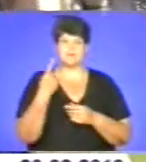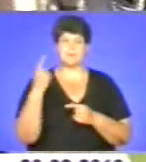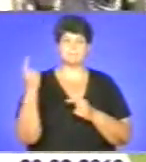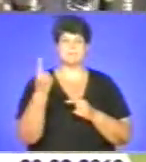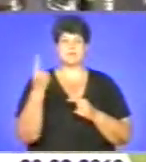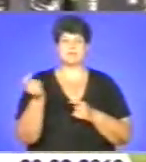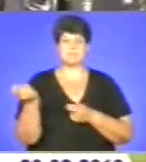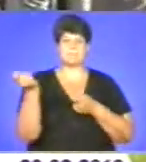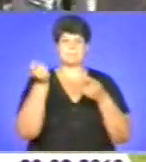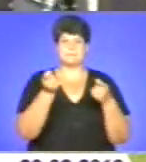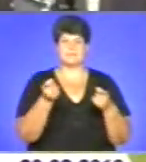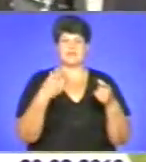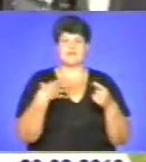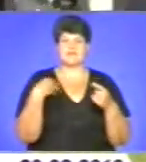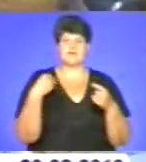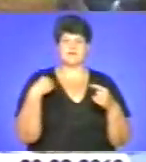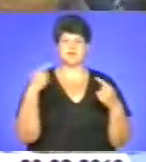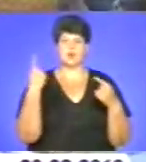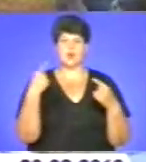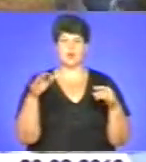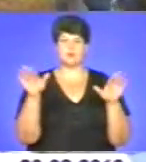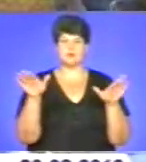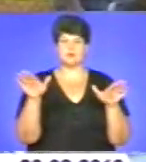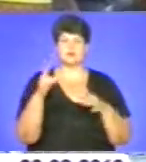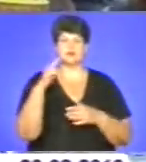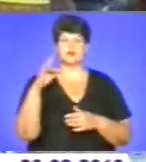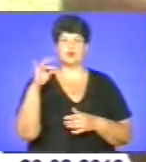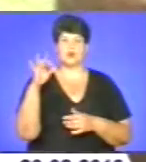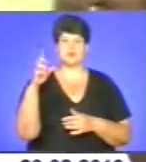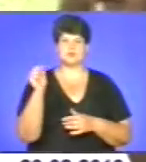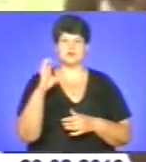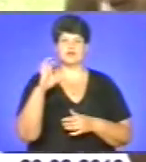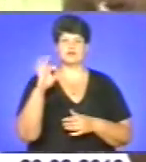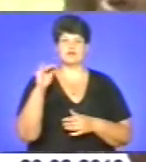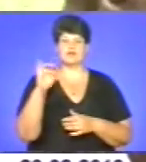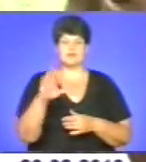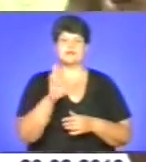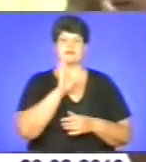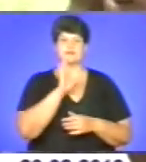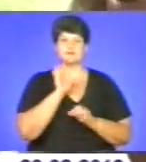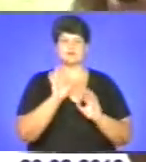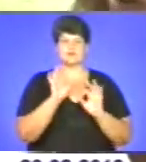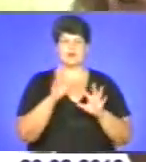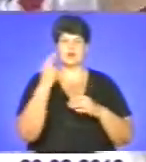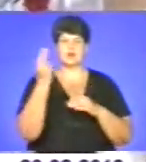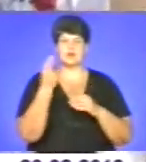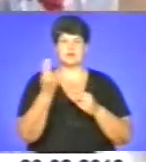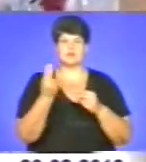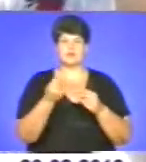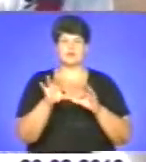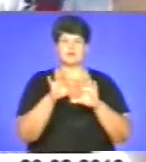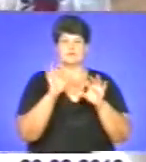Львівської області. Його створили за ескізом юної дрогобичанки Софії. Художниця розповідає, кольори малюнку підібрані